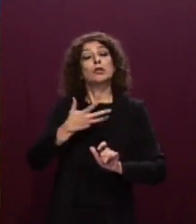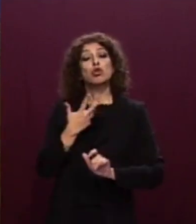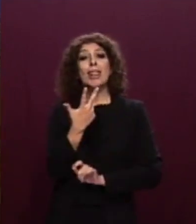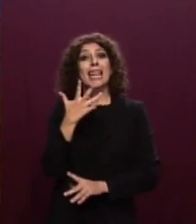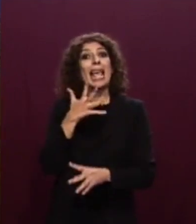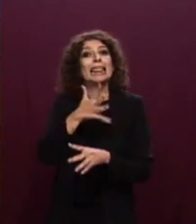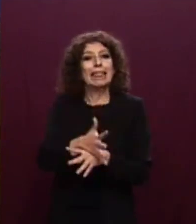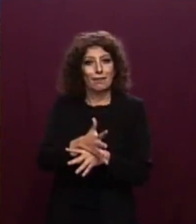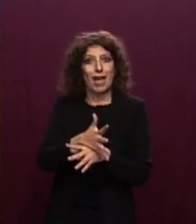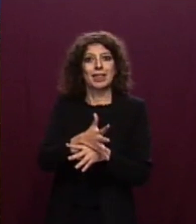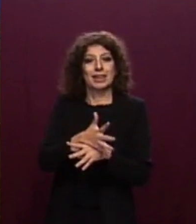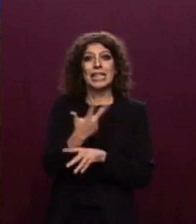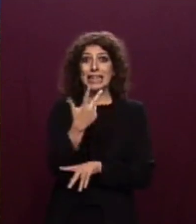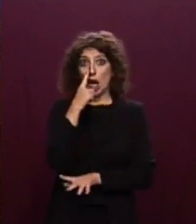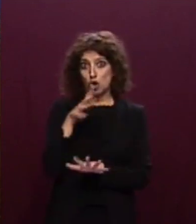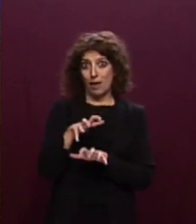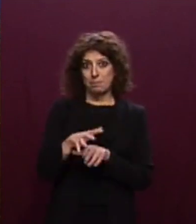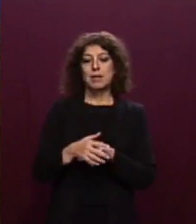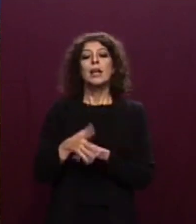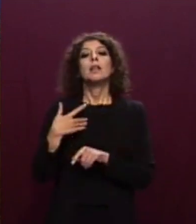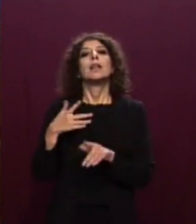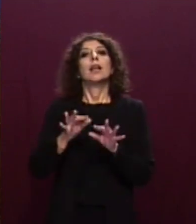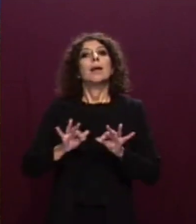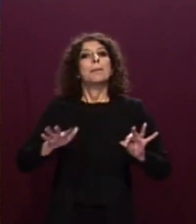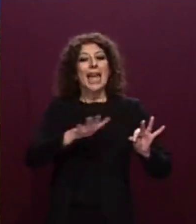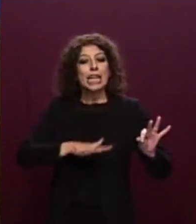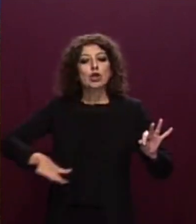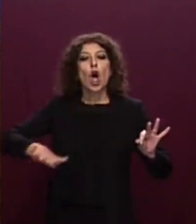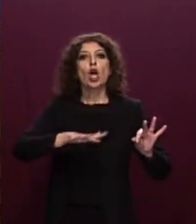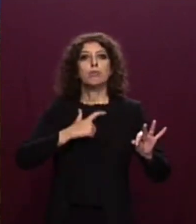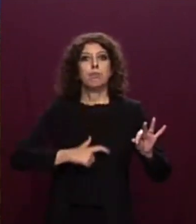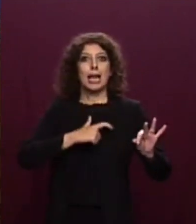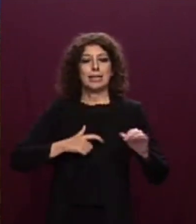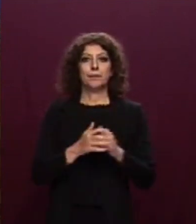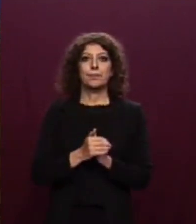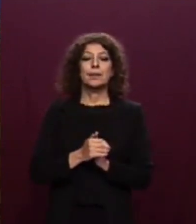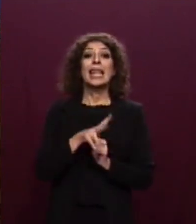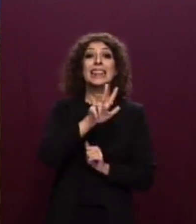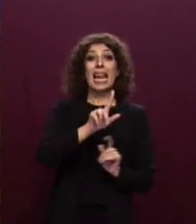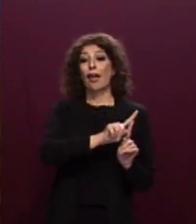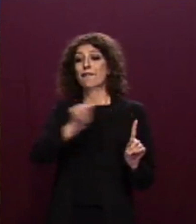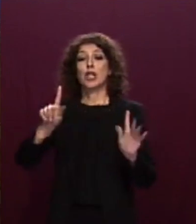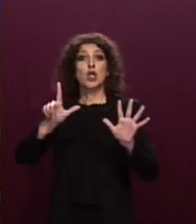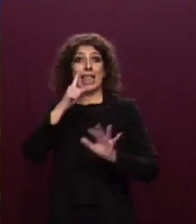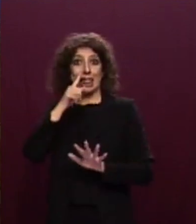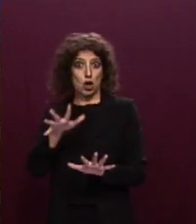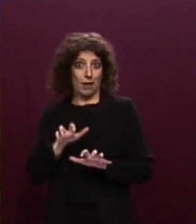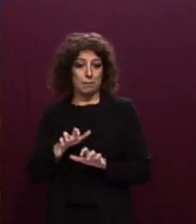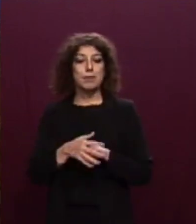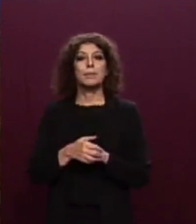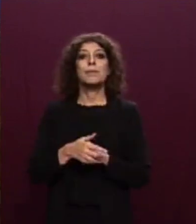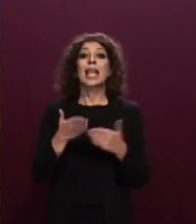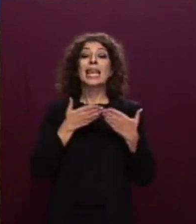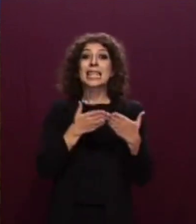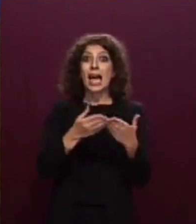3 novembre, in area SAR di Malta. A partire dal 3 e fino al 7 novembre, la nave è inoltrata alle autorità italiane,